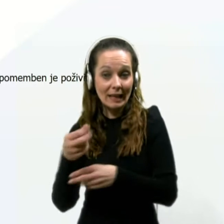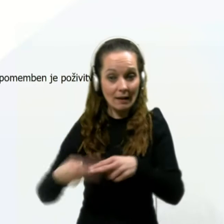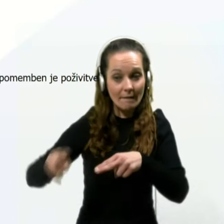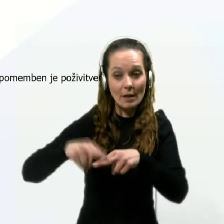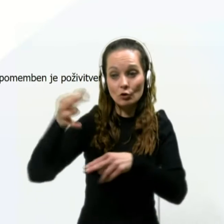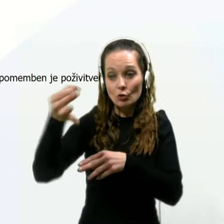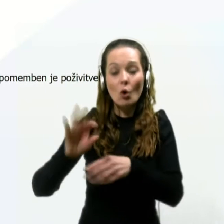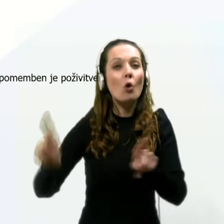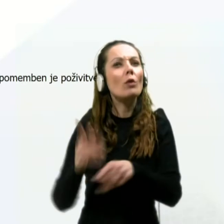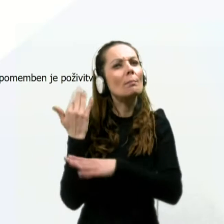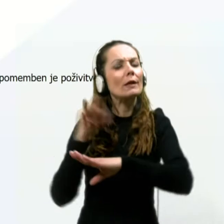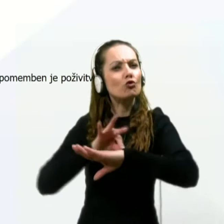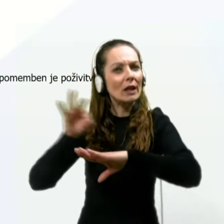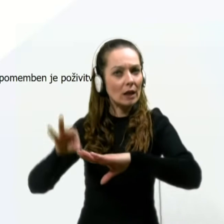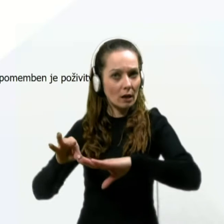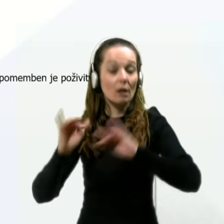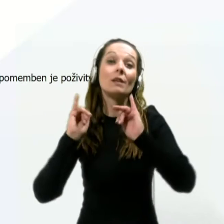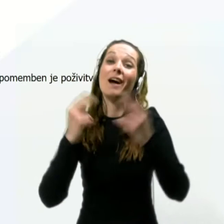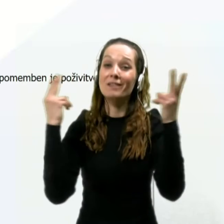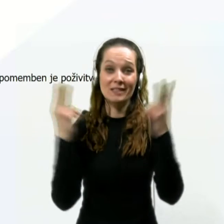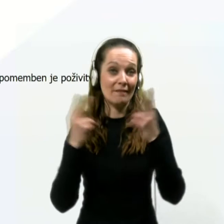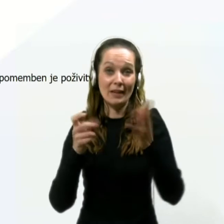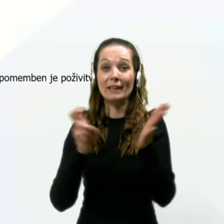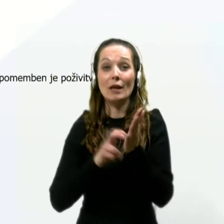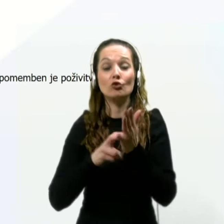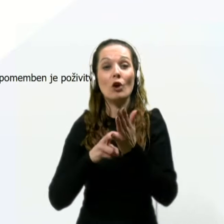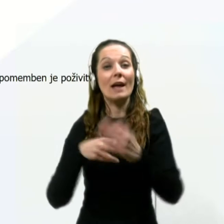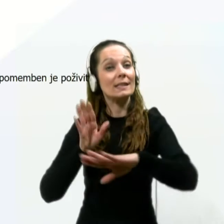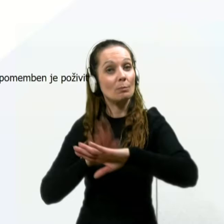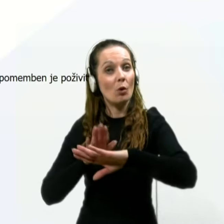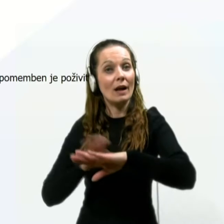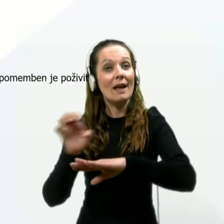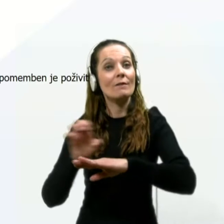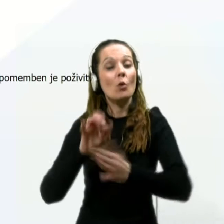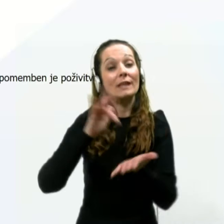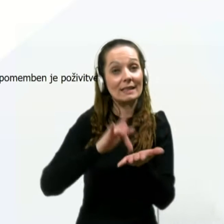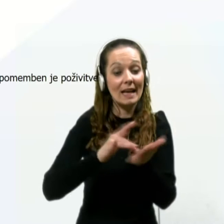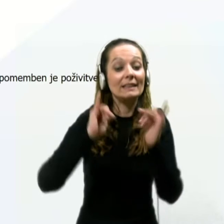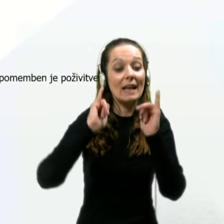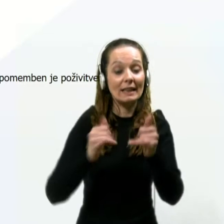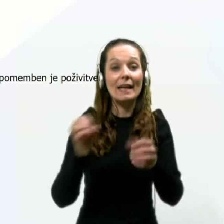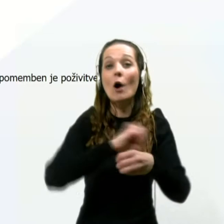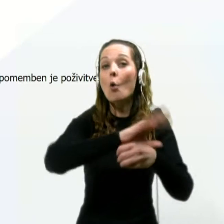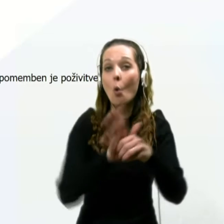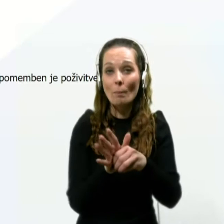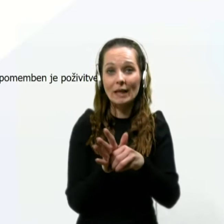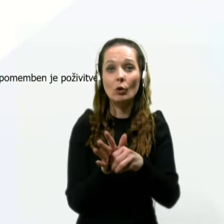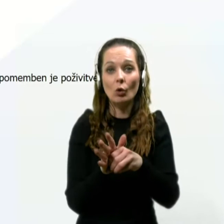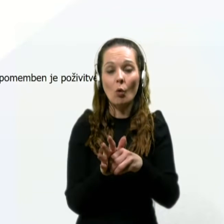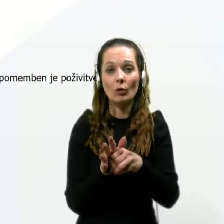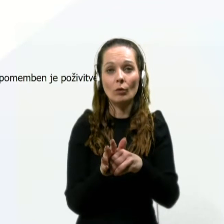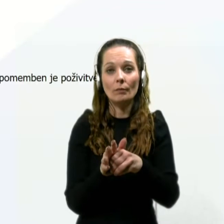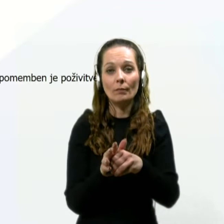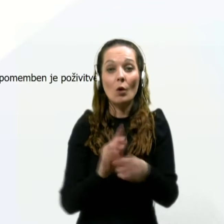v prejšnjih tednih. Kar pa je seveda še sporočila Evropskega centra je, da je pri